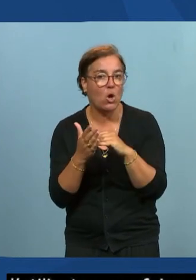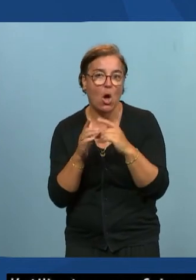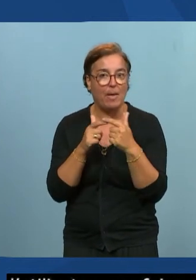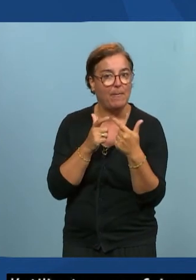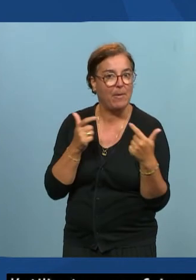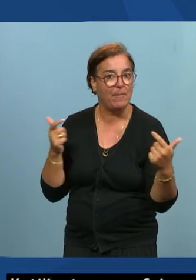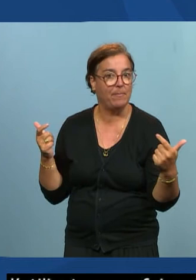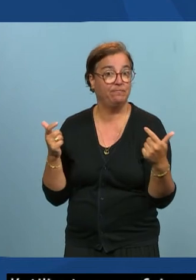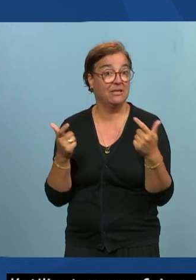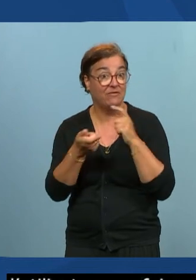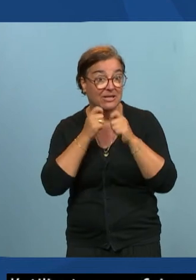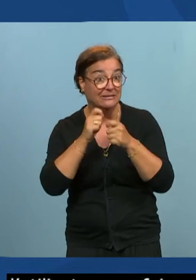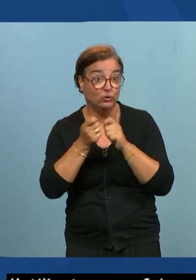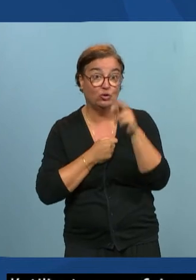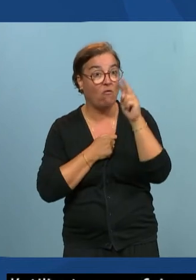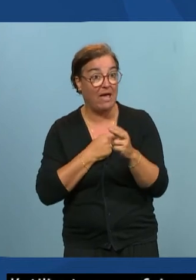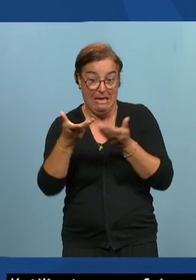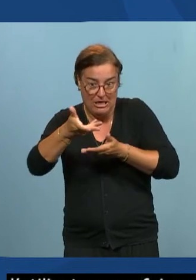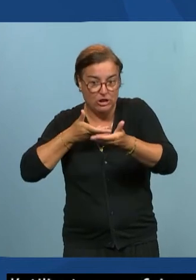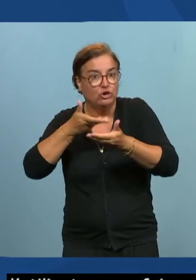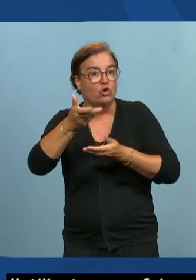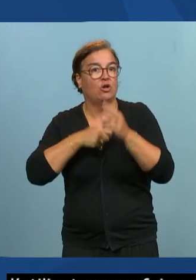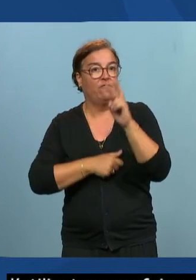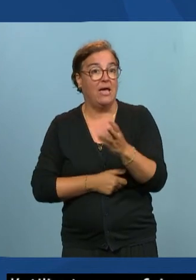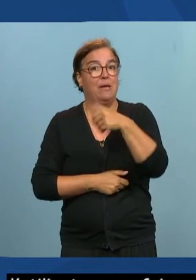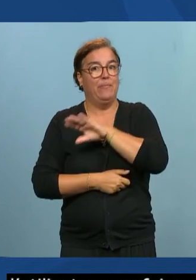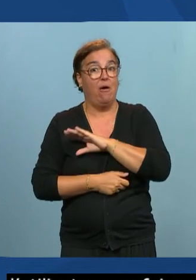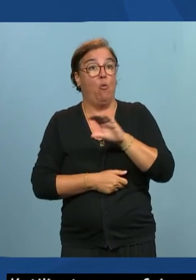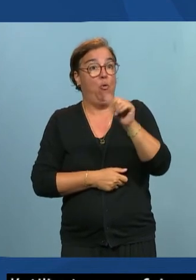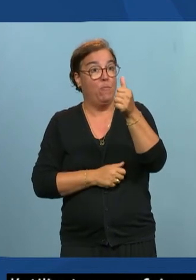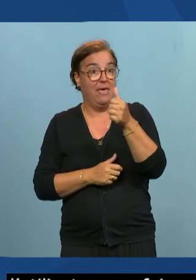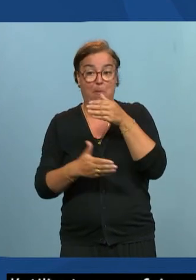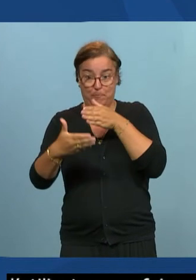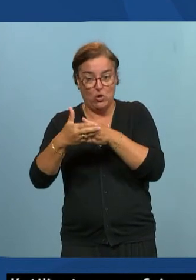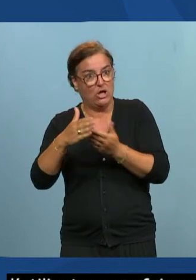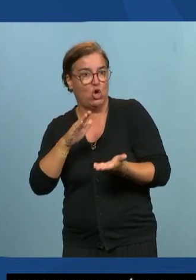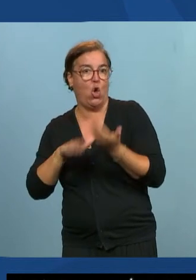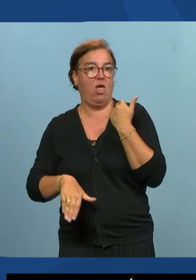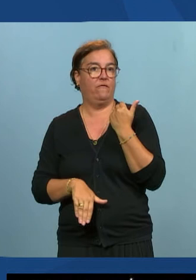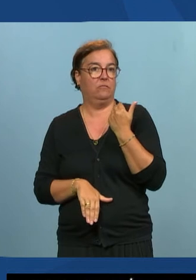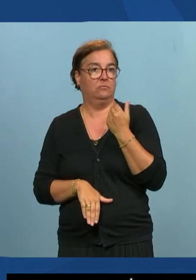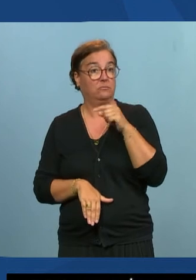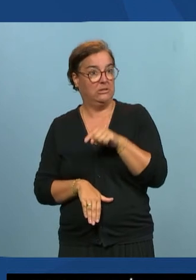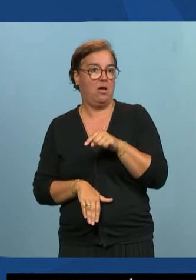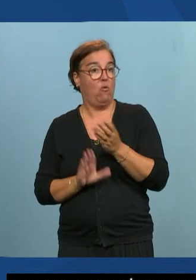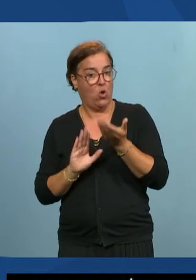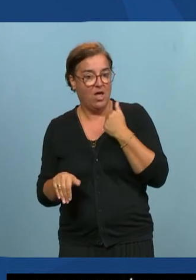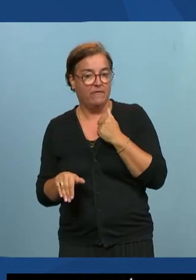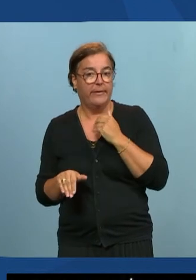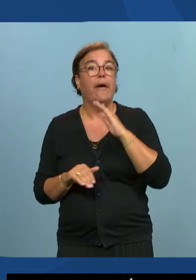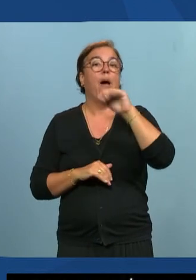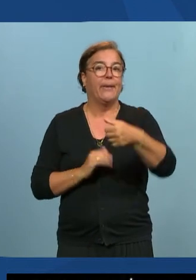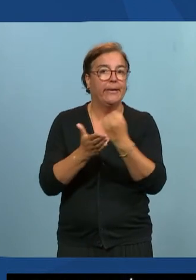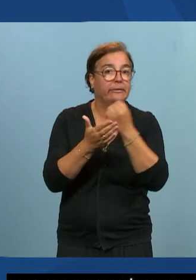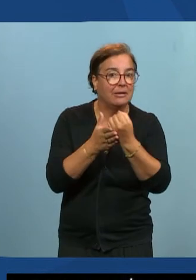et donc il a vraiment ces deux paliers dans l'accessivité c'est d'abord effectivement lever les points de blocage en disant on doit pouvoir y accéder on doit pouvoir consulter les